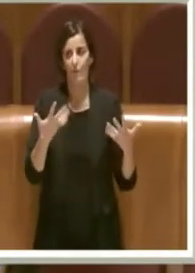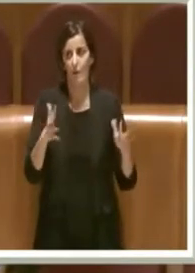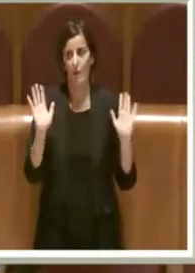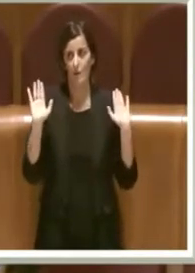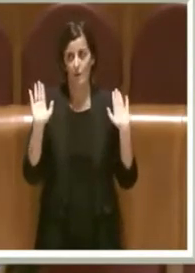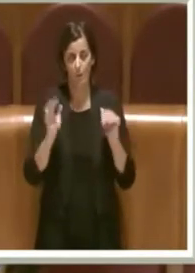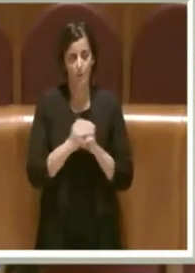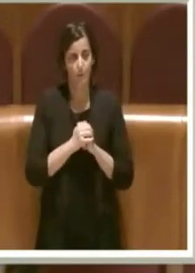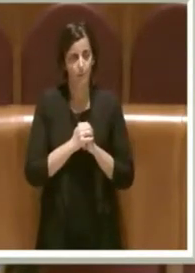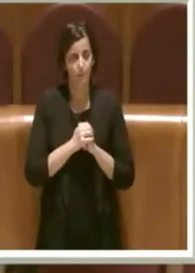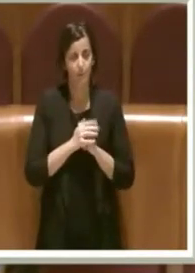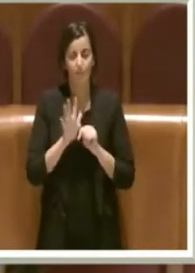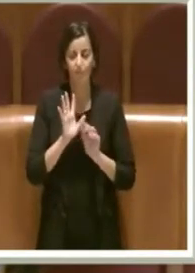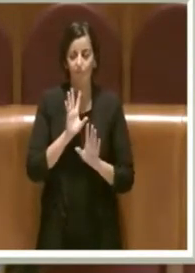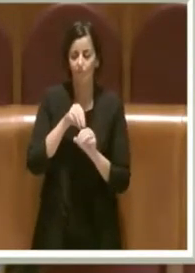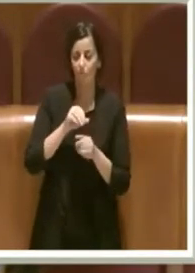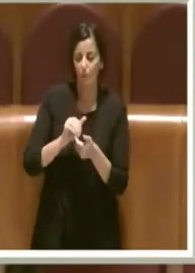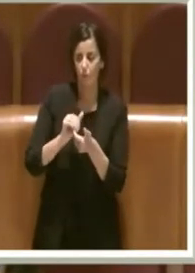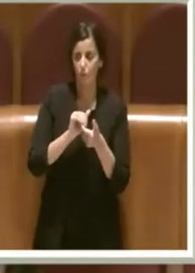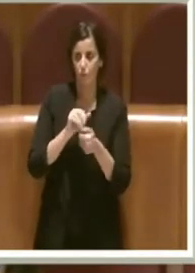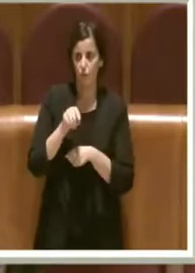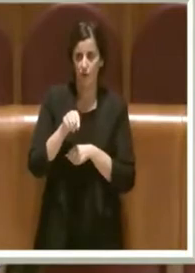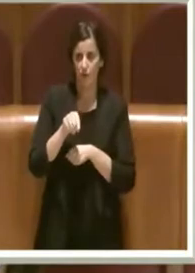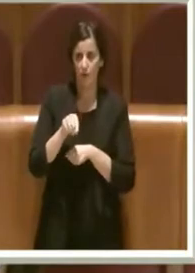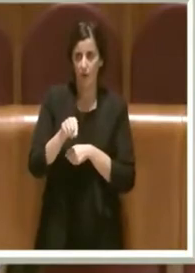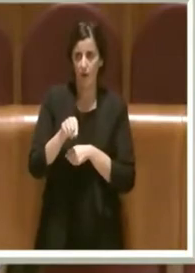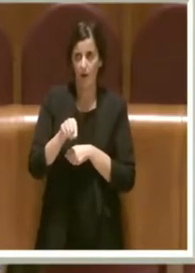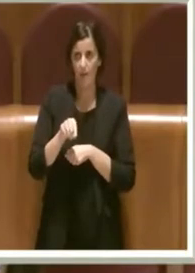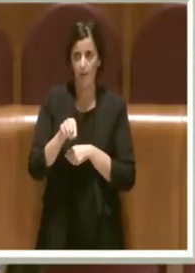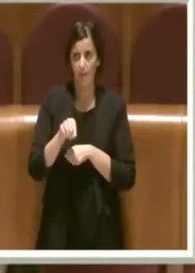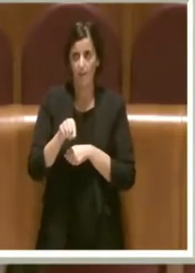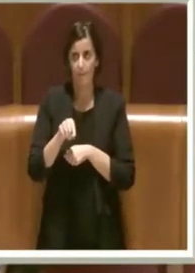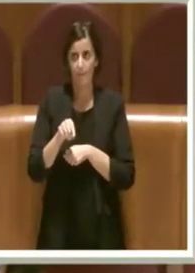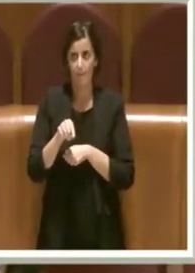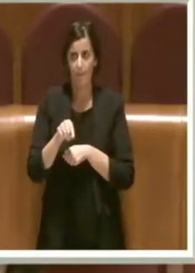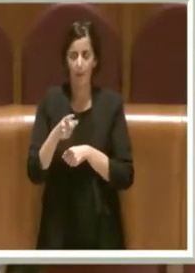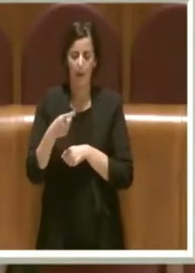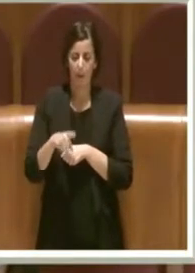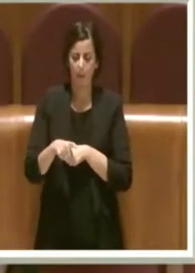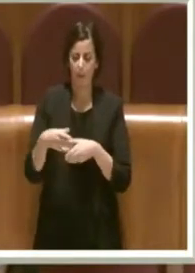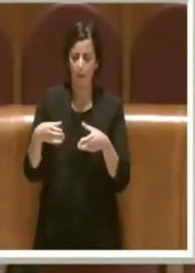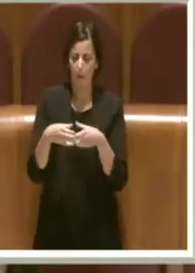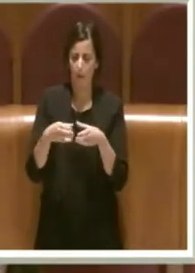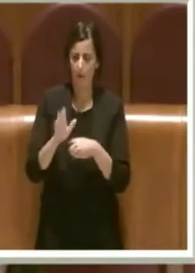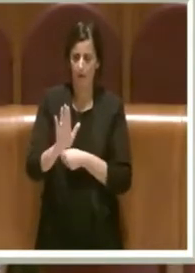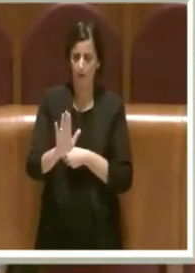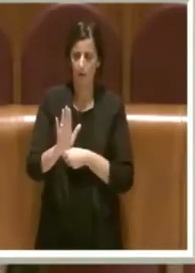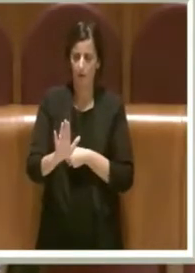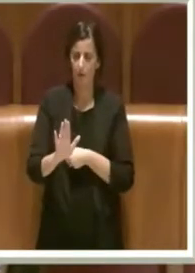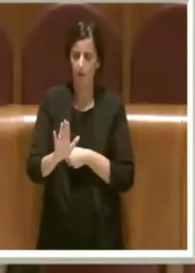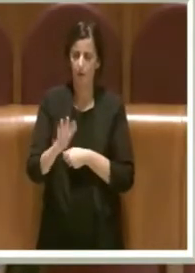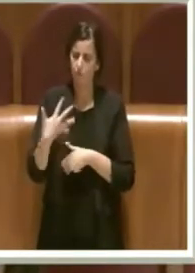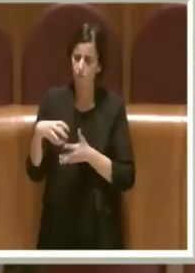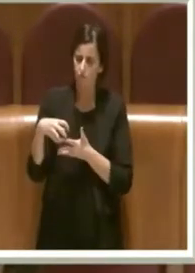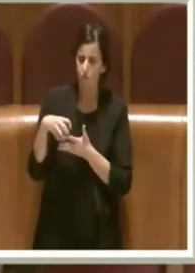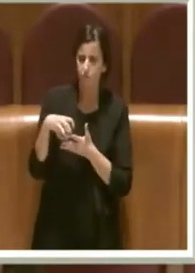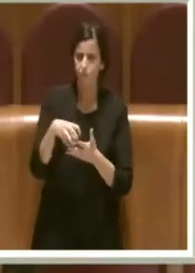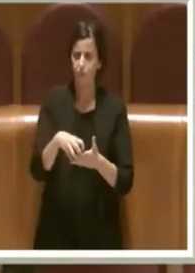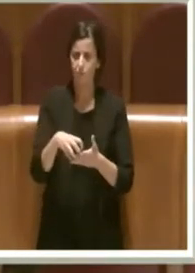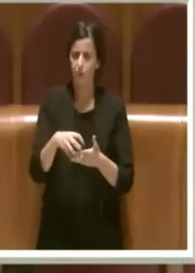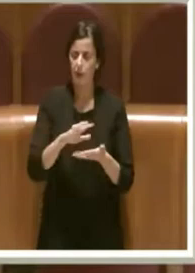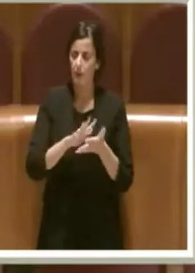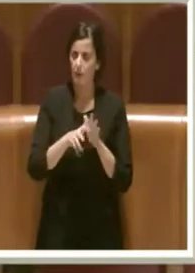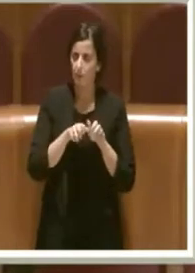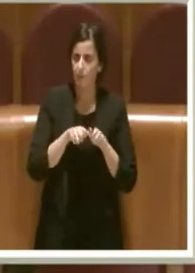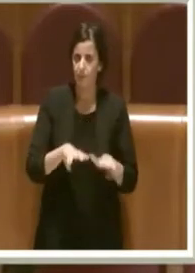All'interno di una società che anche il vostro partito ha contribuito ad affossare lasciando